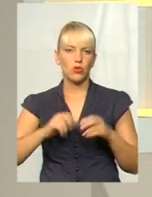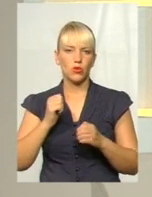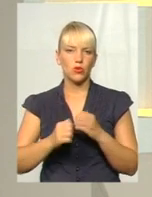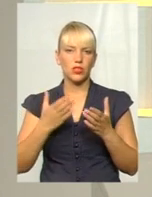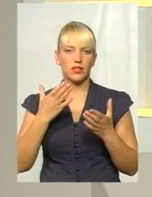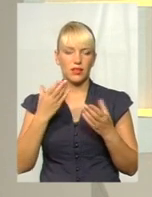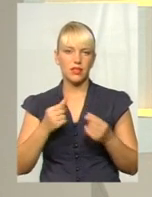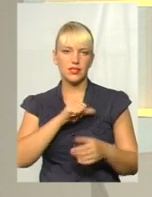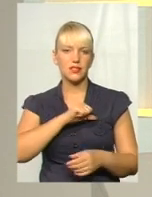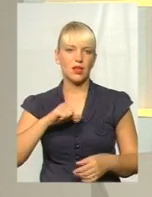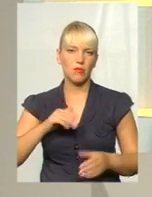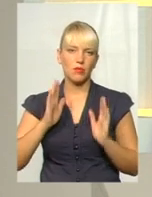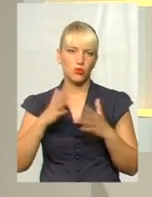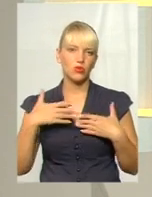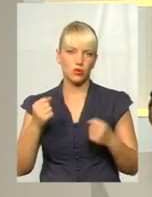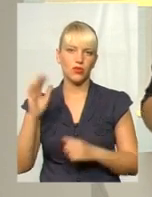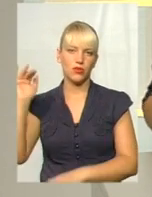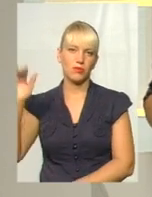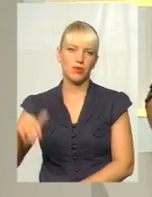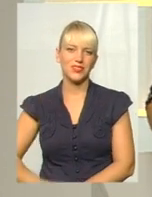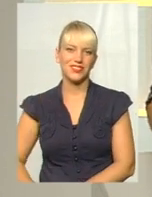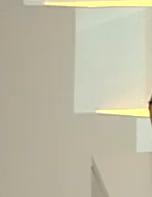день самі. Отож, будьте здорові, на сьогодні все.